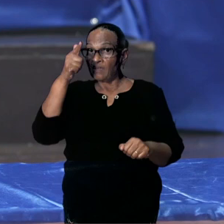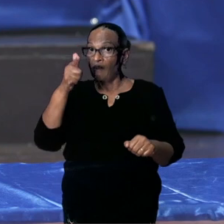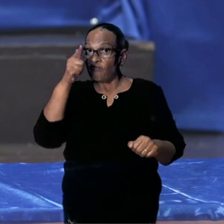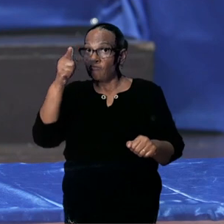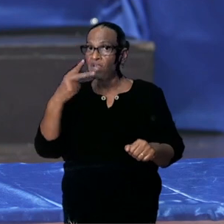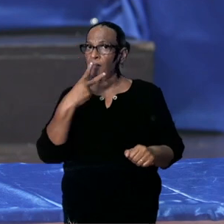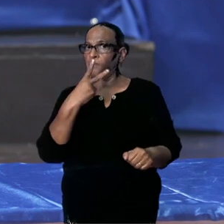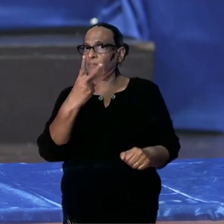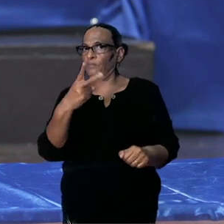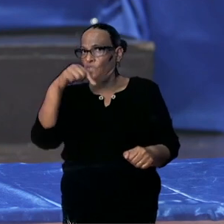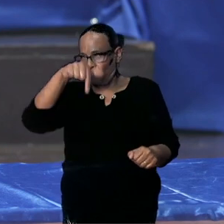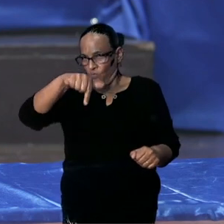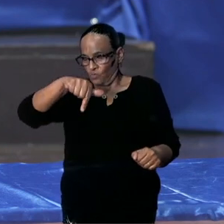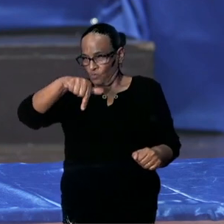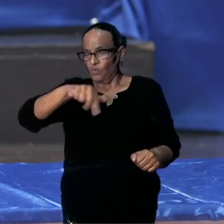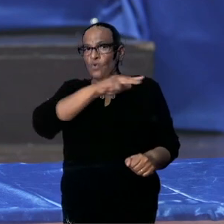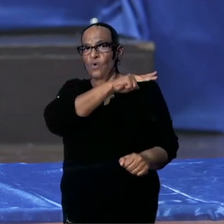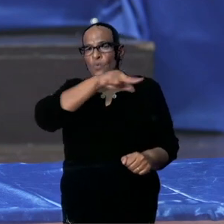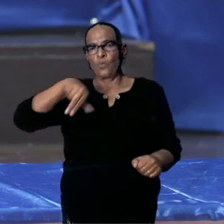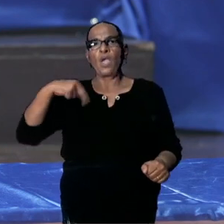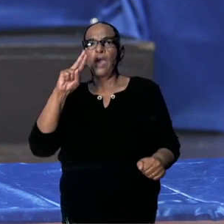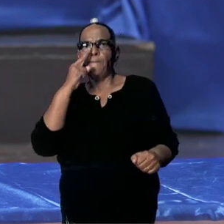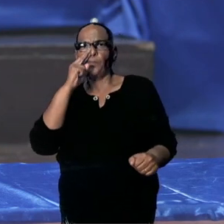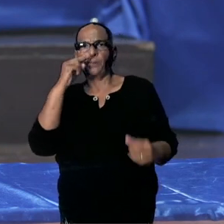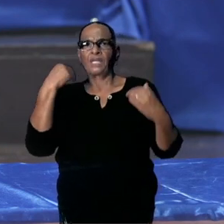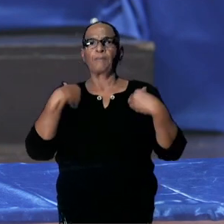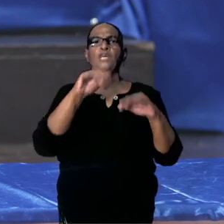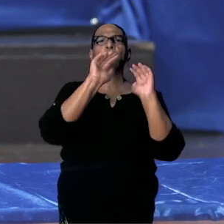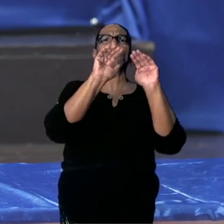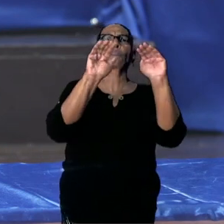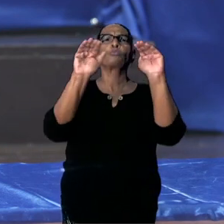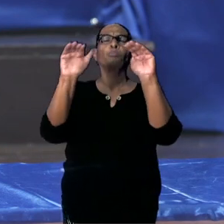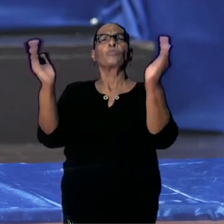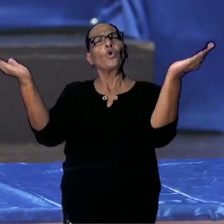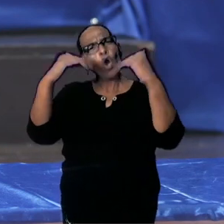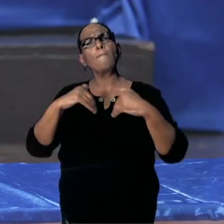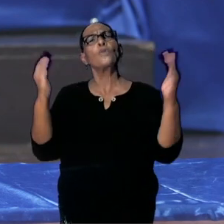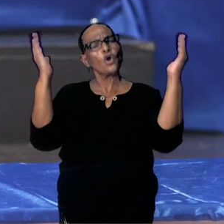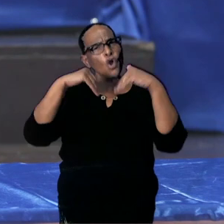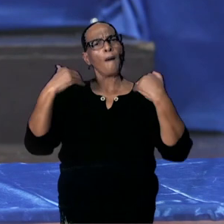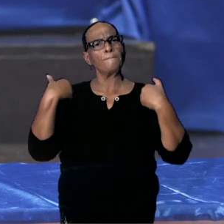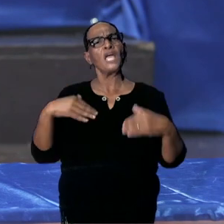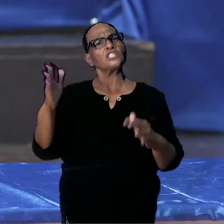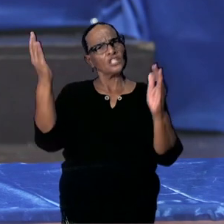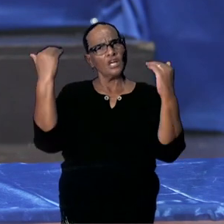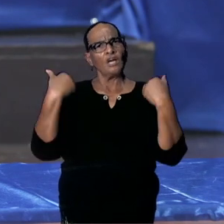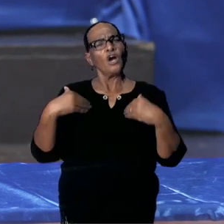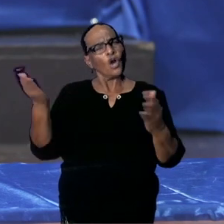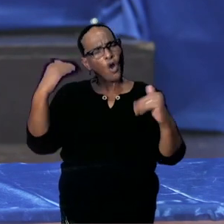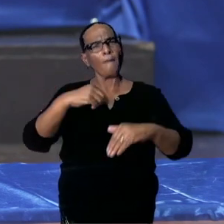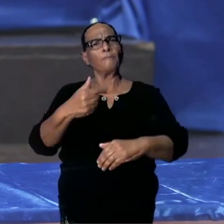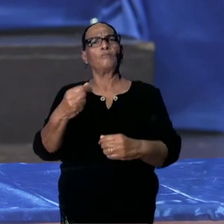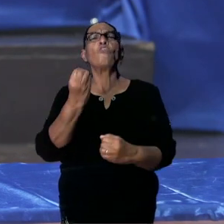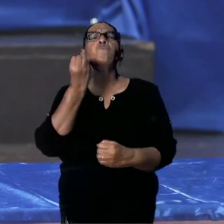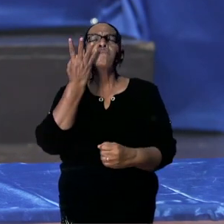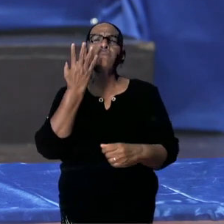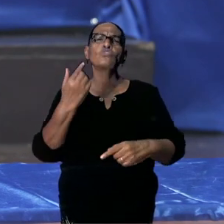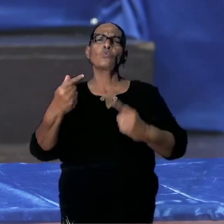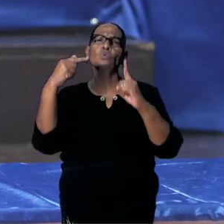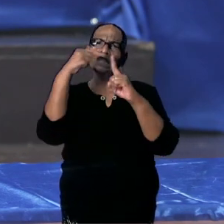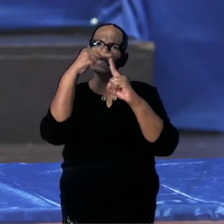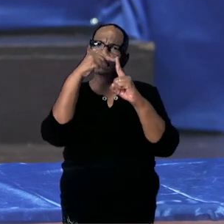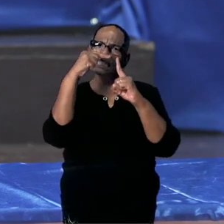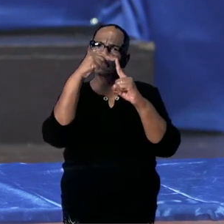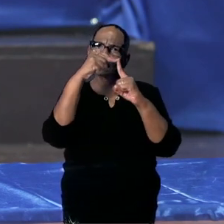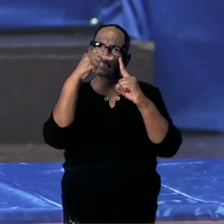waarbij wij gaan proberen de mensen op te roepen, te motiveren, zich te gaan testen, we al vroeg in het